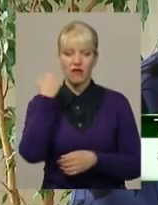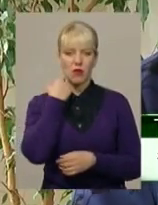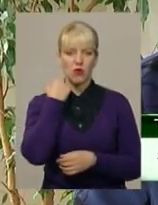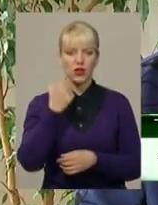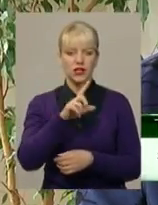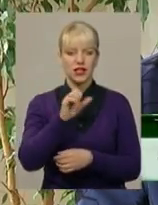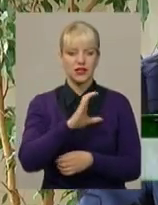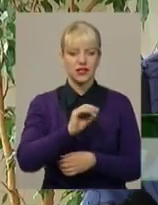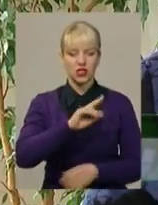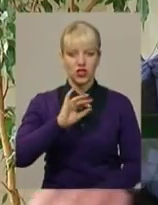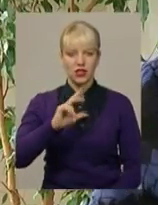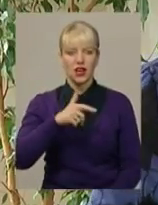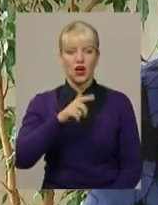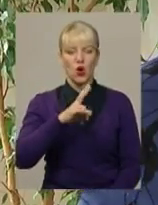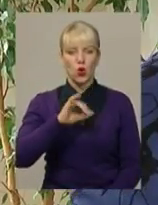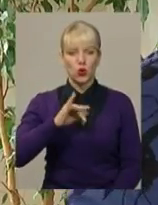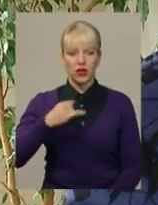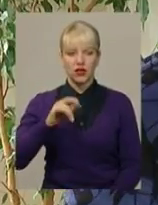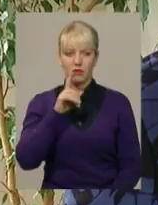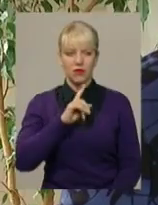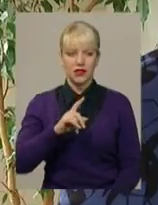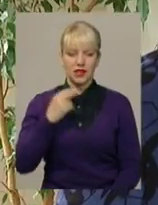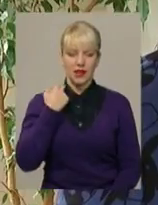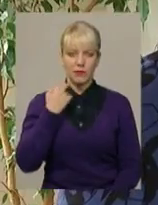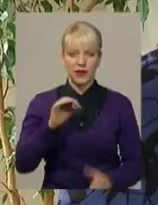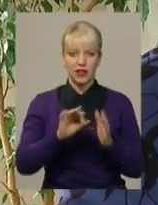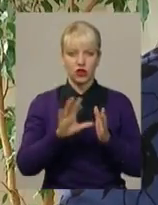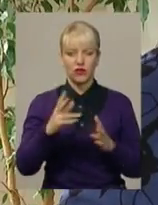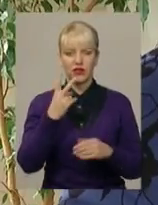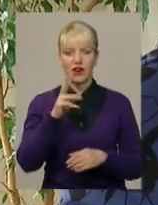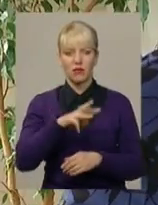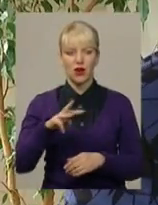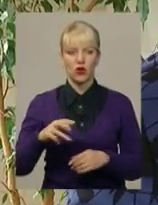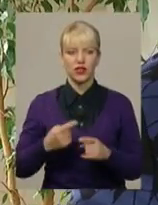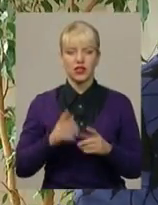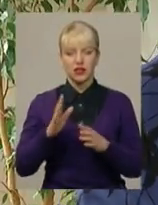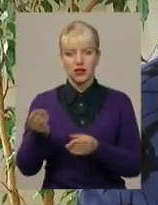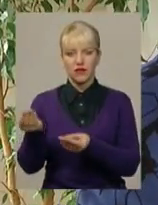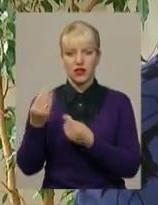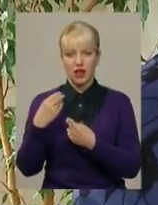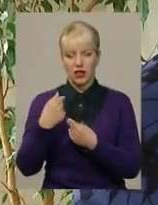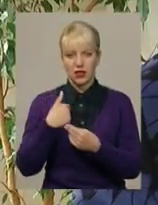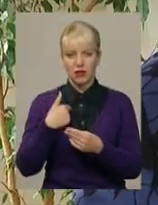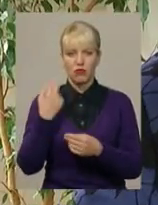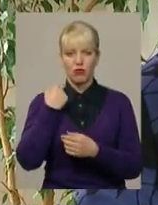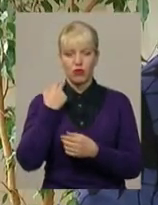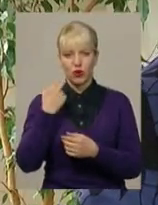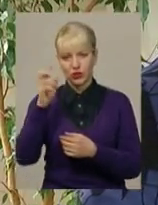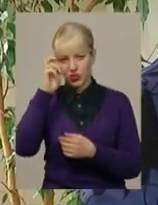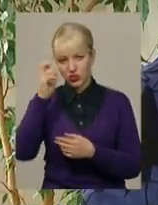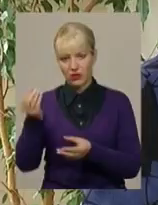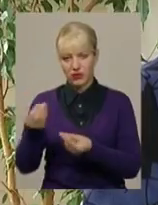січень і лютий місяць. Заборговані за електроенергію – майже 2 мільйони. Це нам тільки, віддайте, пільги і субсидій сьогодні. І ми